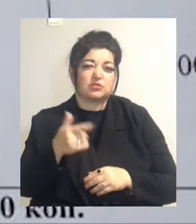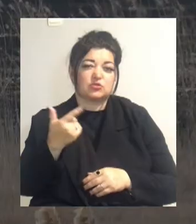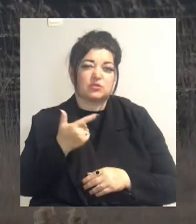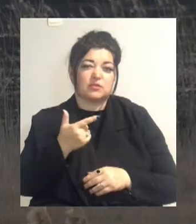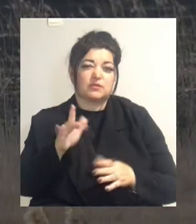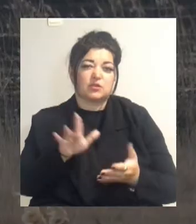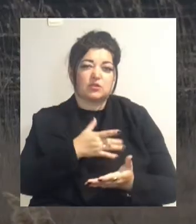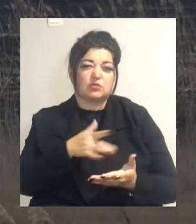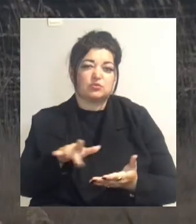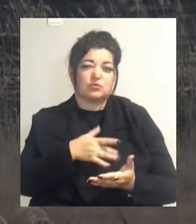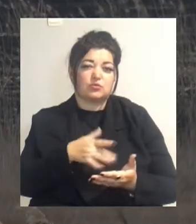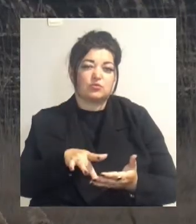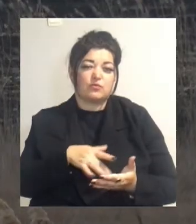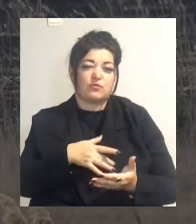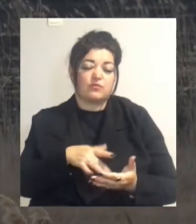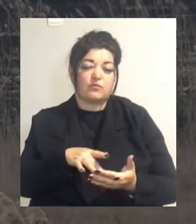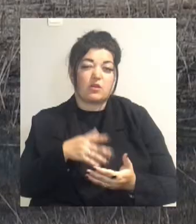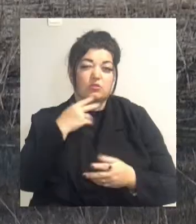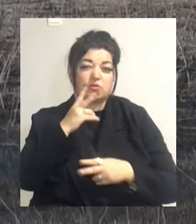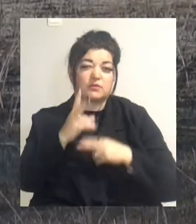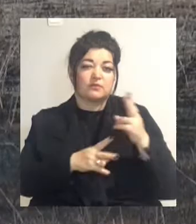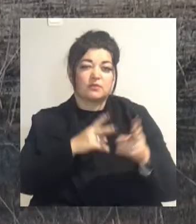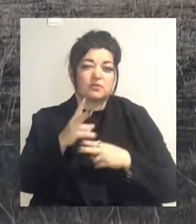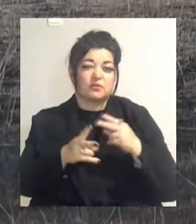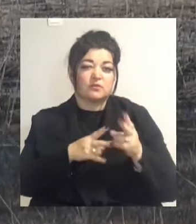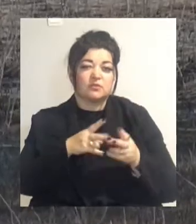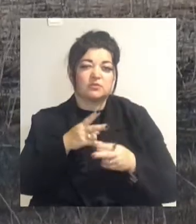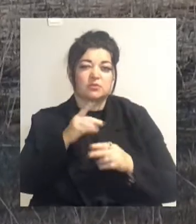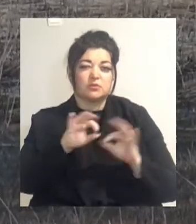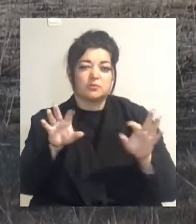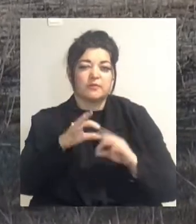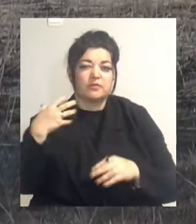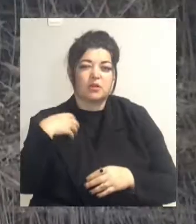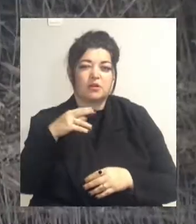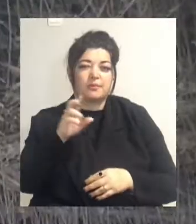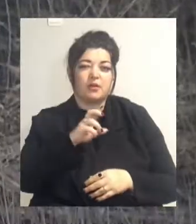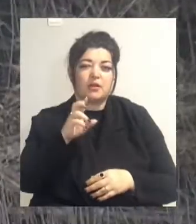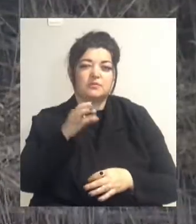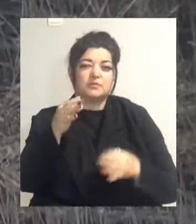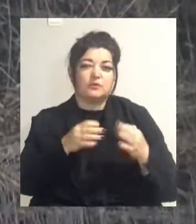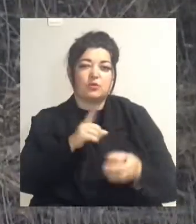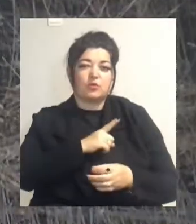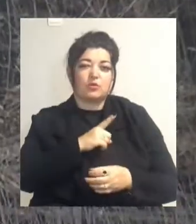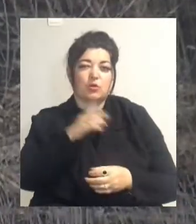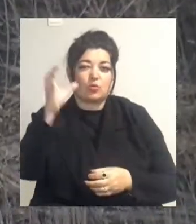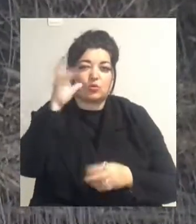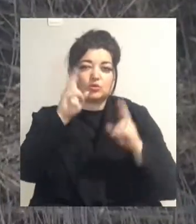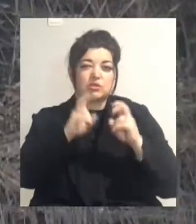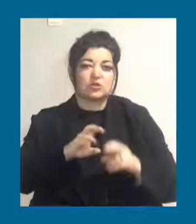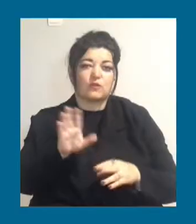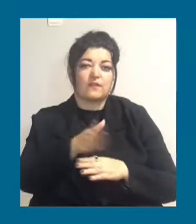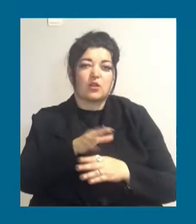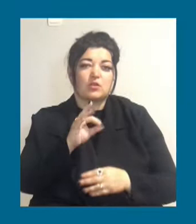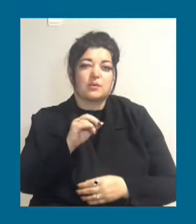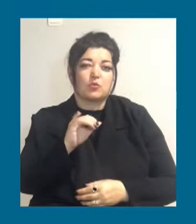нацпарку. Коли відновиться екосистему, розповів начальник Біляєвського природоохоронного науково-дослідного відділення Олександр Уманський.